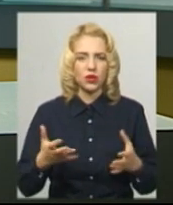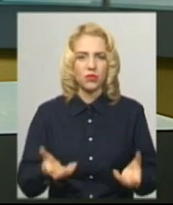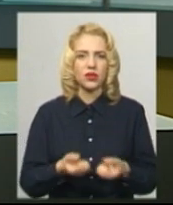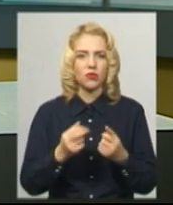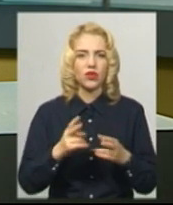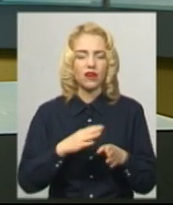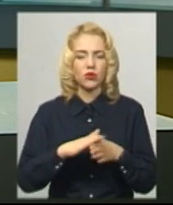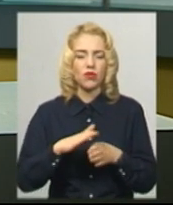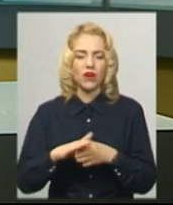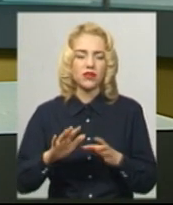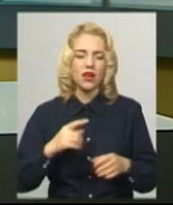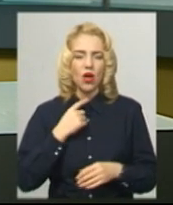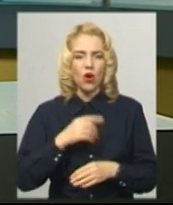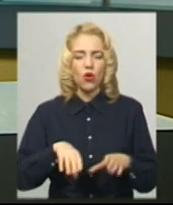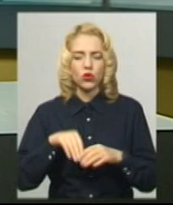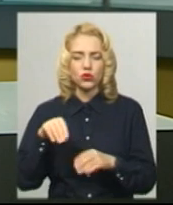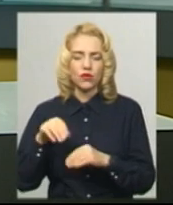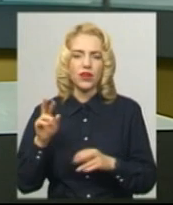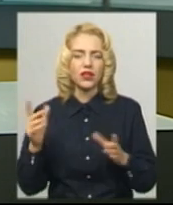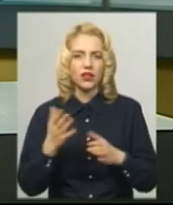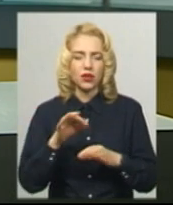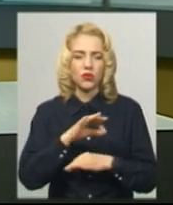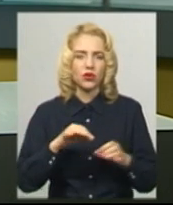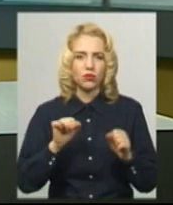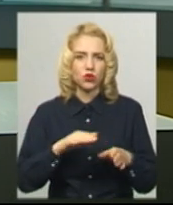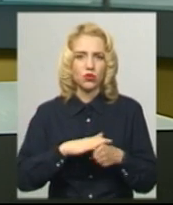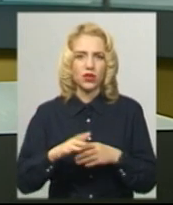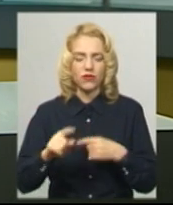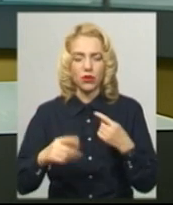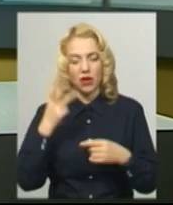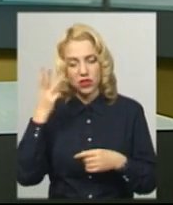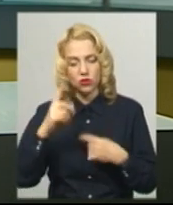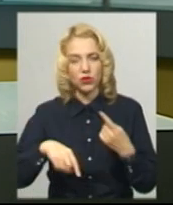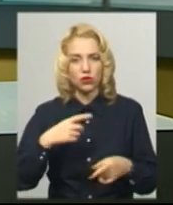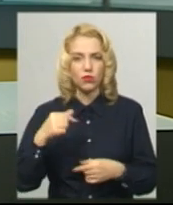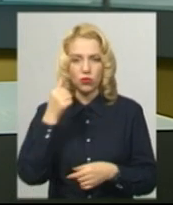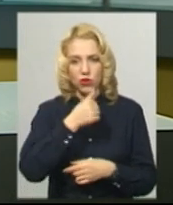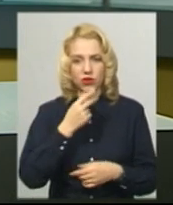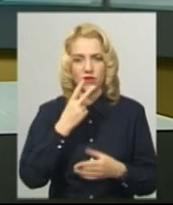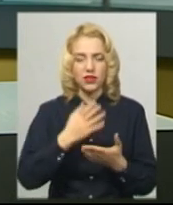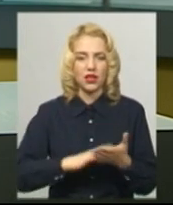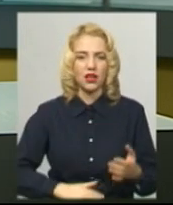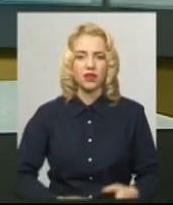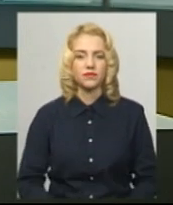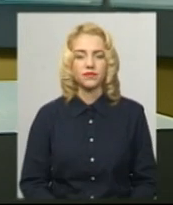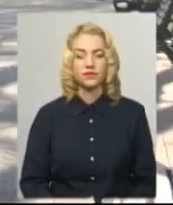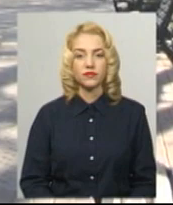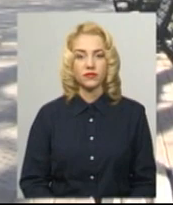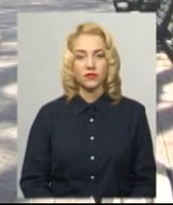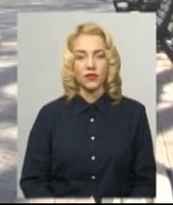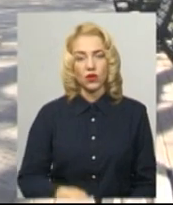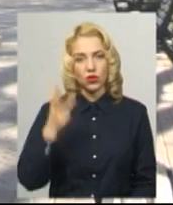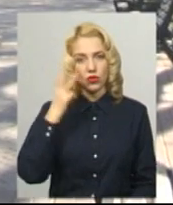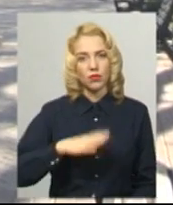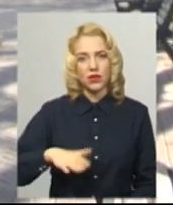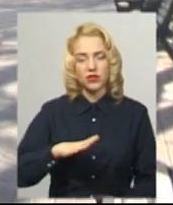відбувається голосування і які проєкти можуть бути реалізовані у Хмельницькому наступного року – далі у нашому сюжеті. У